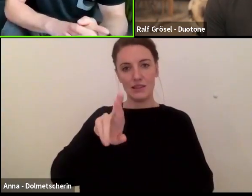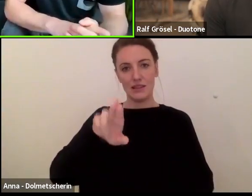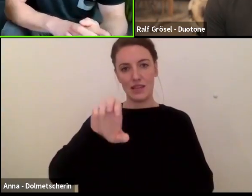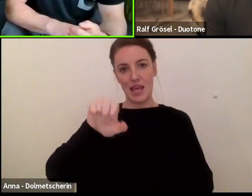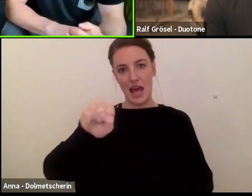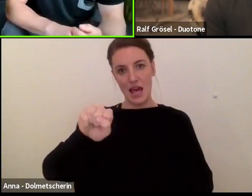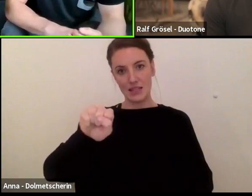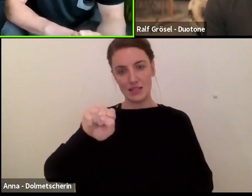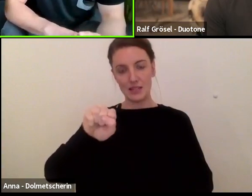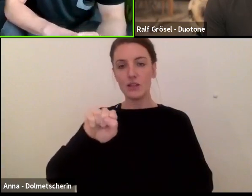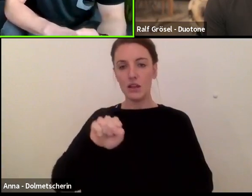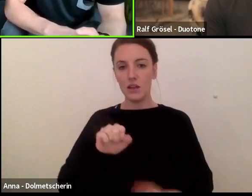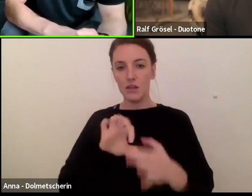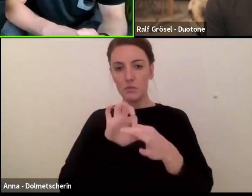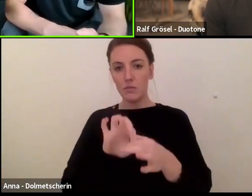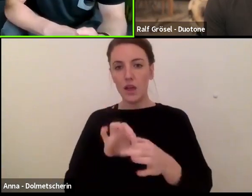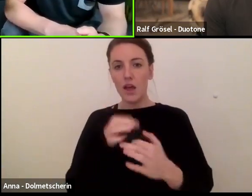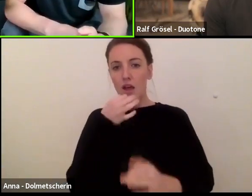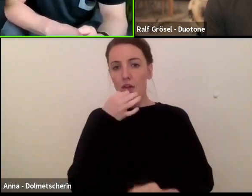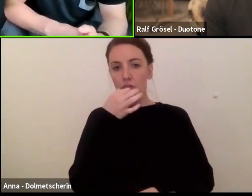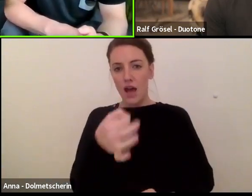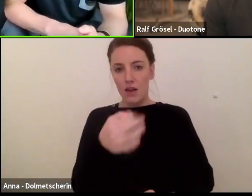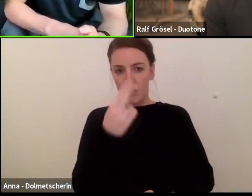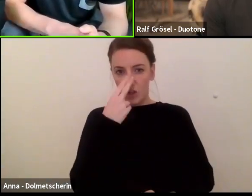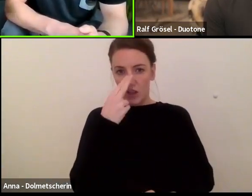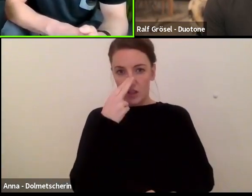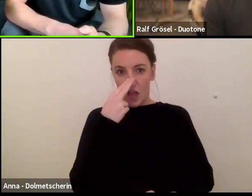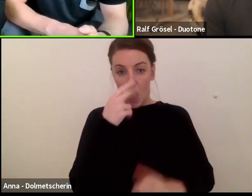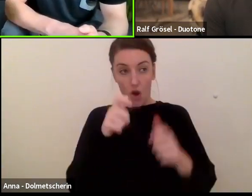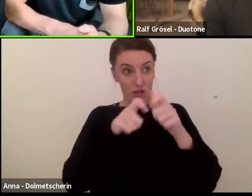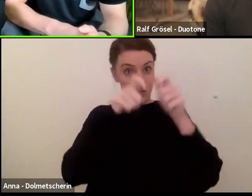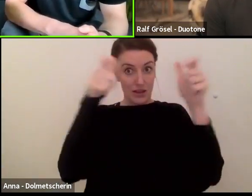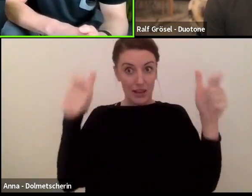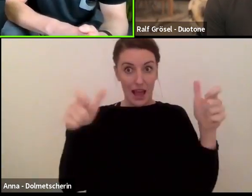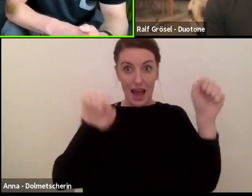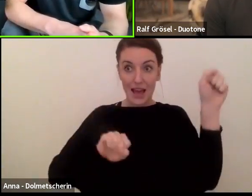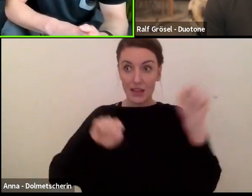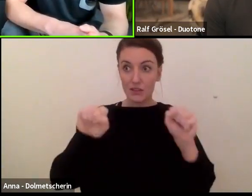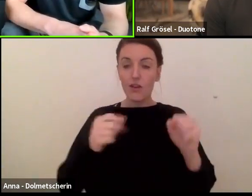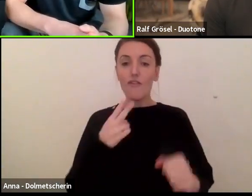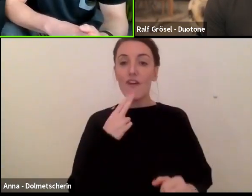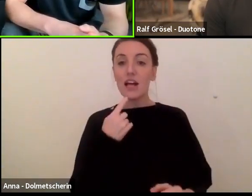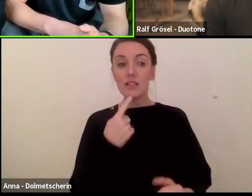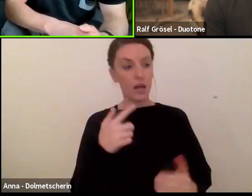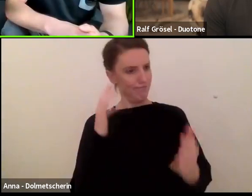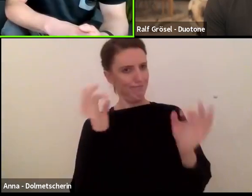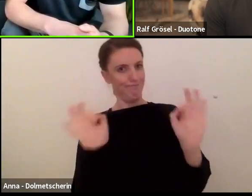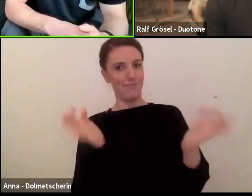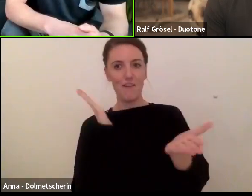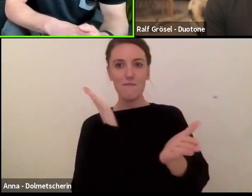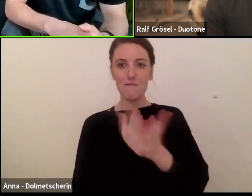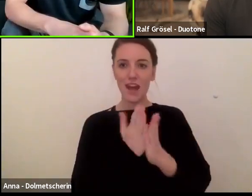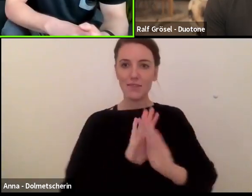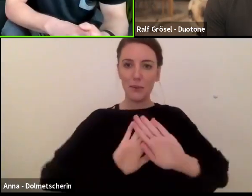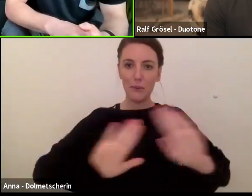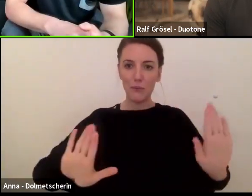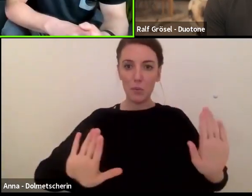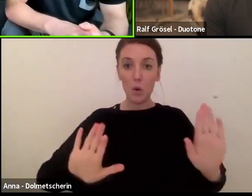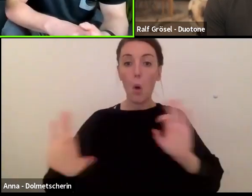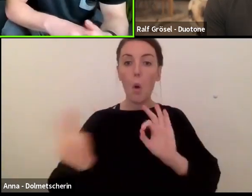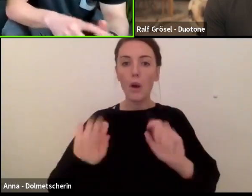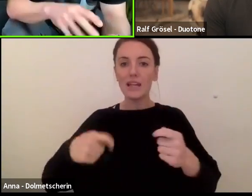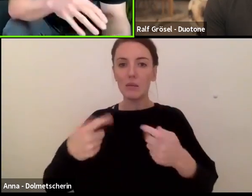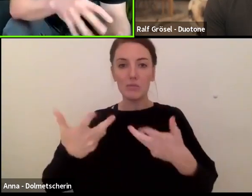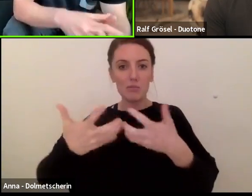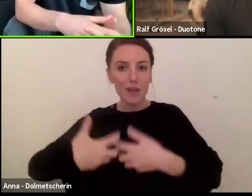ihr dann schlussendlich, ob der Kite fertig ist? Ist das subjektives Empfinden oder sind das Daten, die dir eine Software ausspuckt